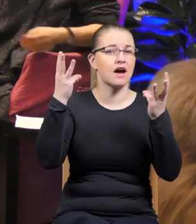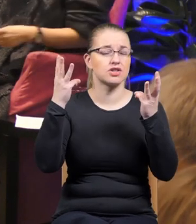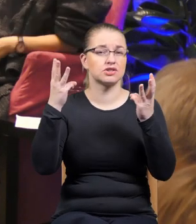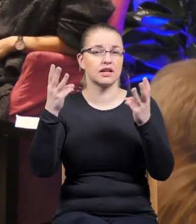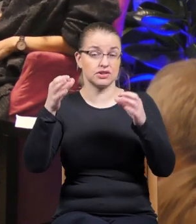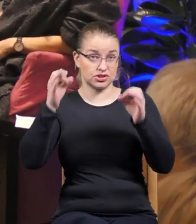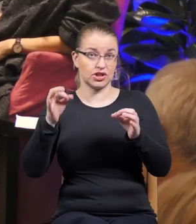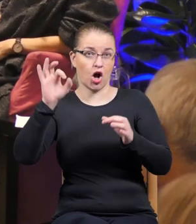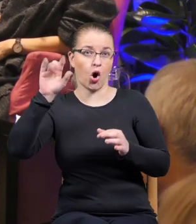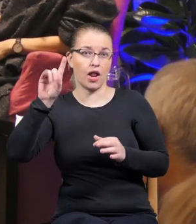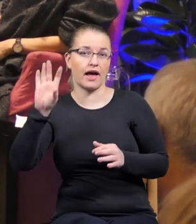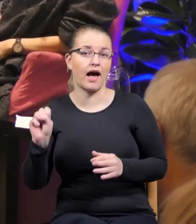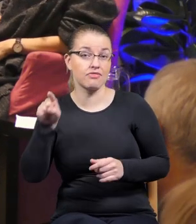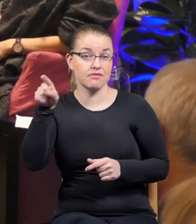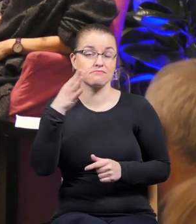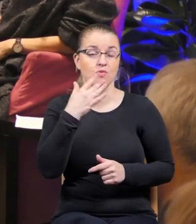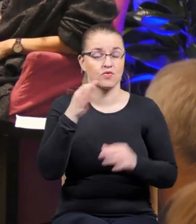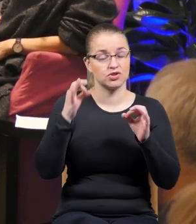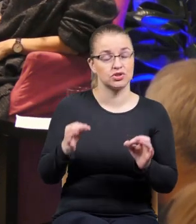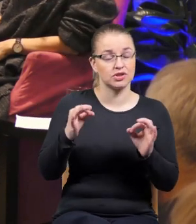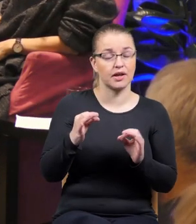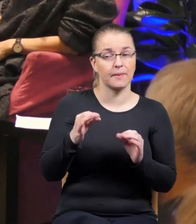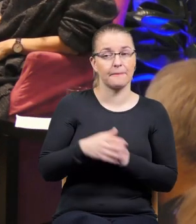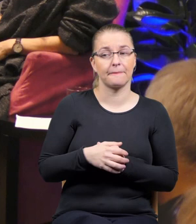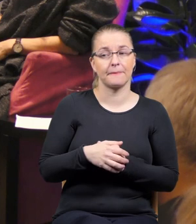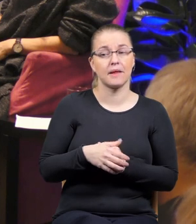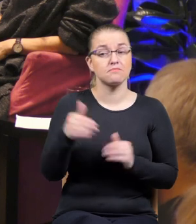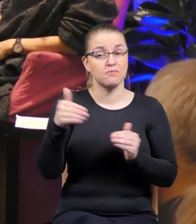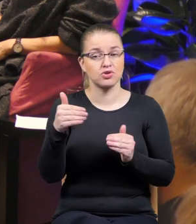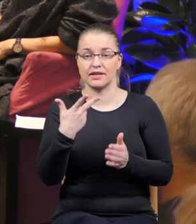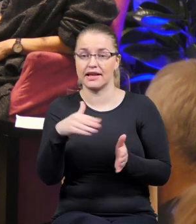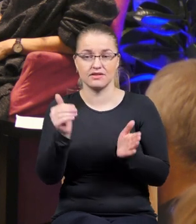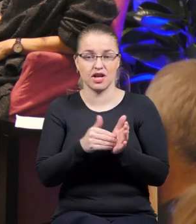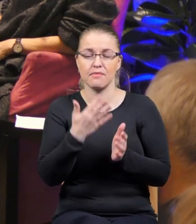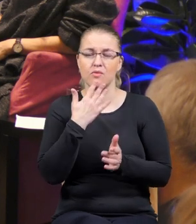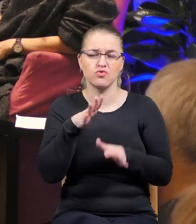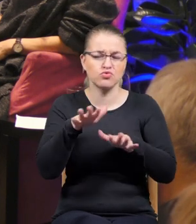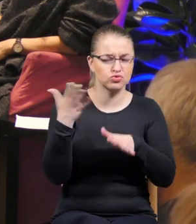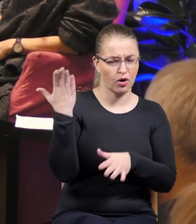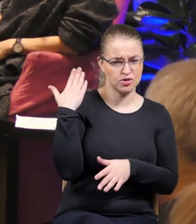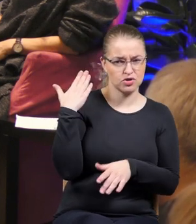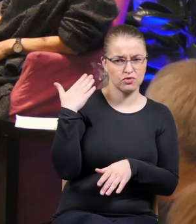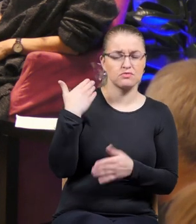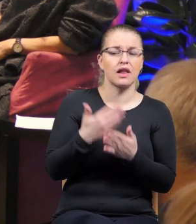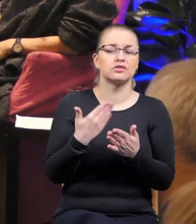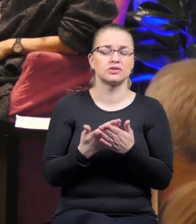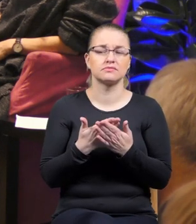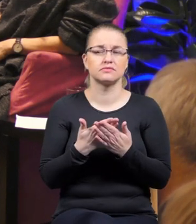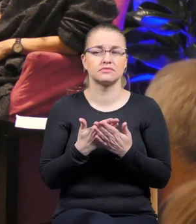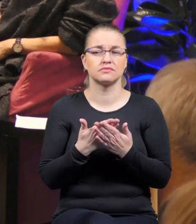Olga, dzisiaj mówisz, że może właśnie nie trzeba za dużo mówić o przeszłości, ponieważ ona jak gdyby